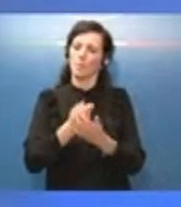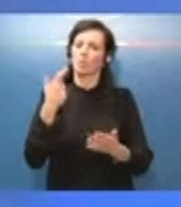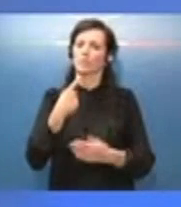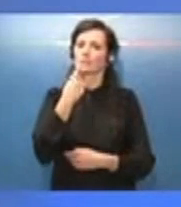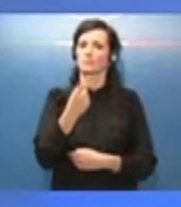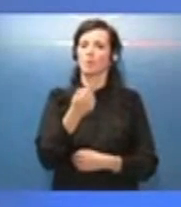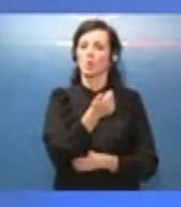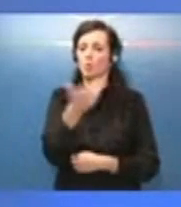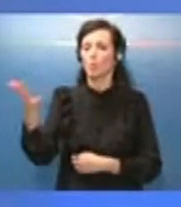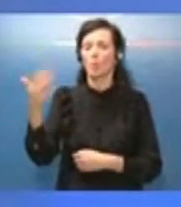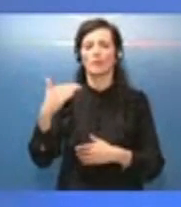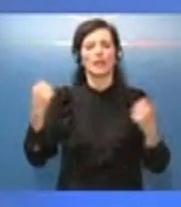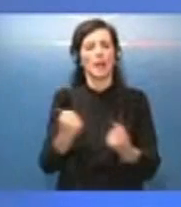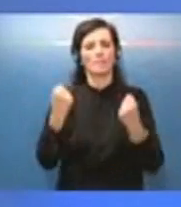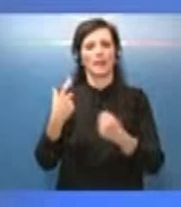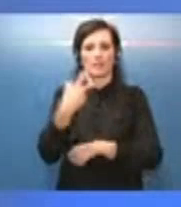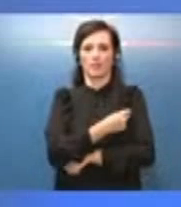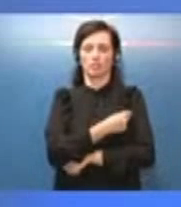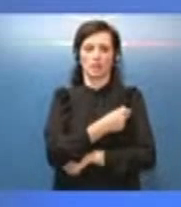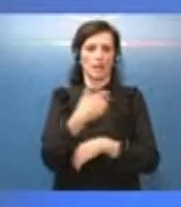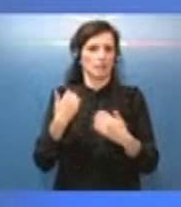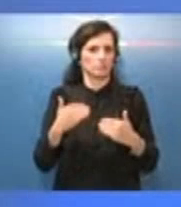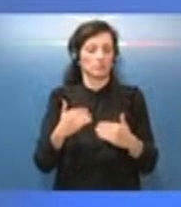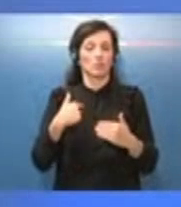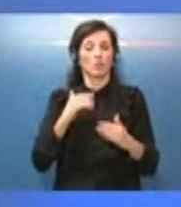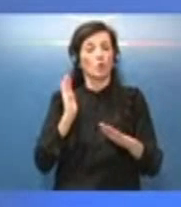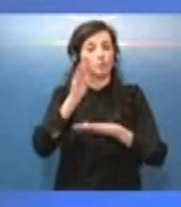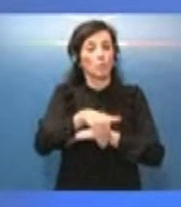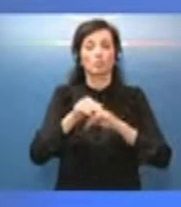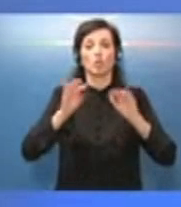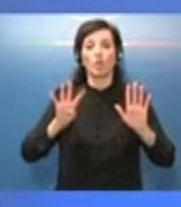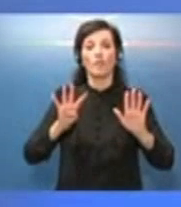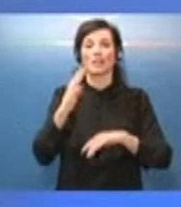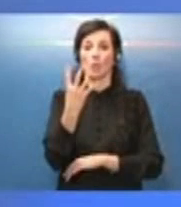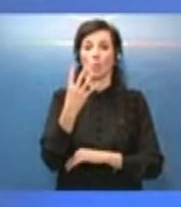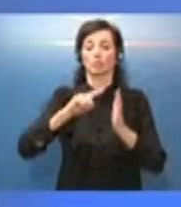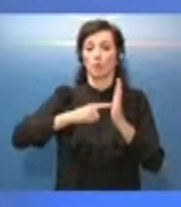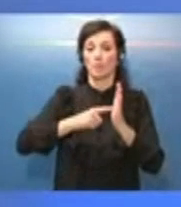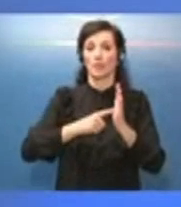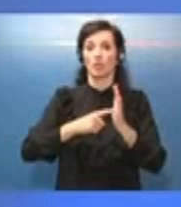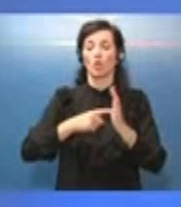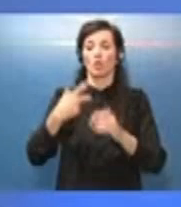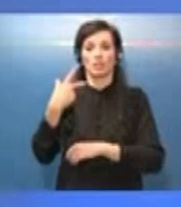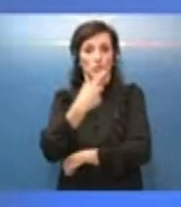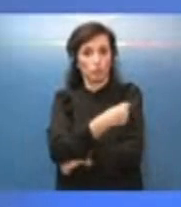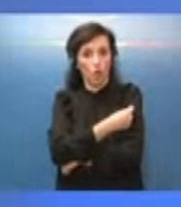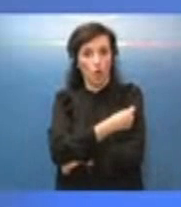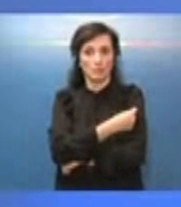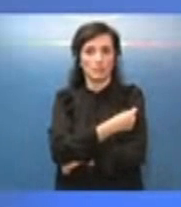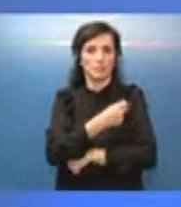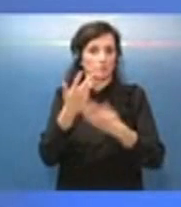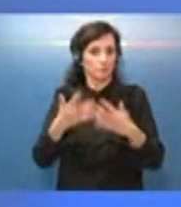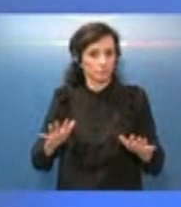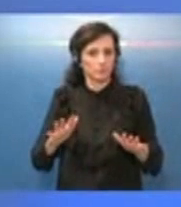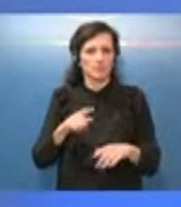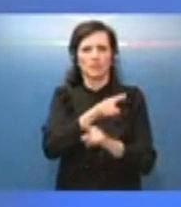italiana sono numeri straordinari. Noi abbiamo superato 94 milioni di dosi somministrate. Se pensate solo per un istante